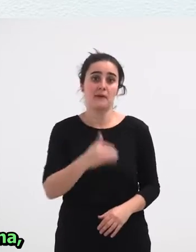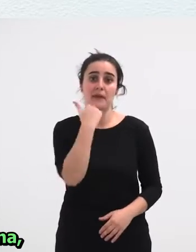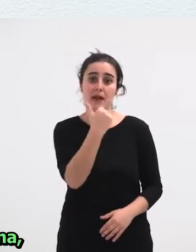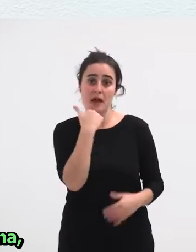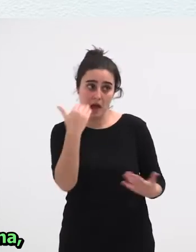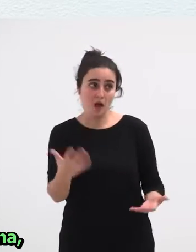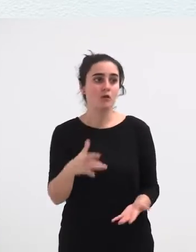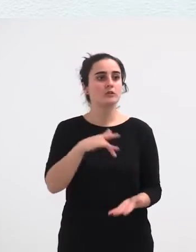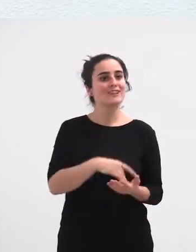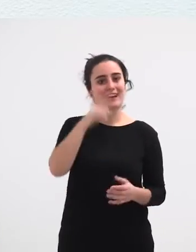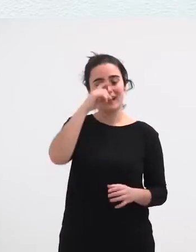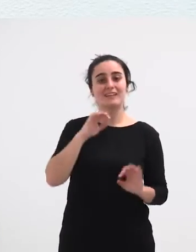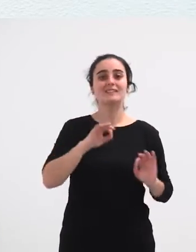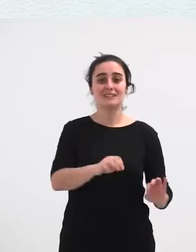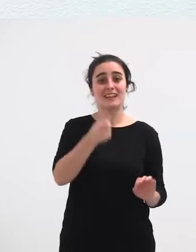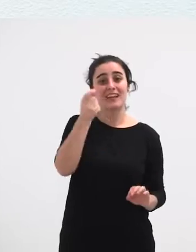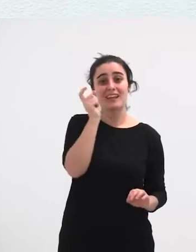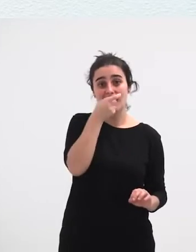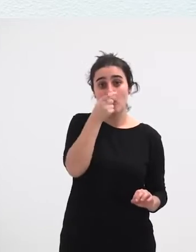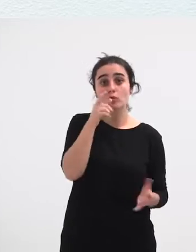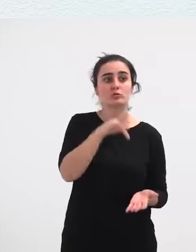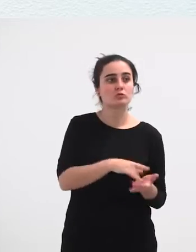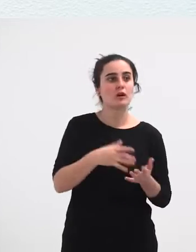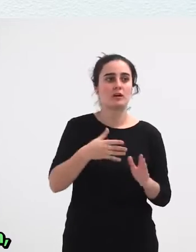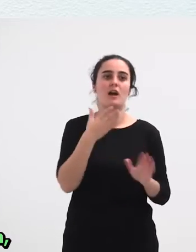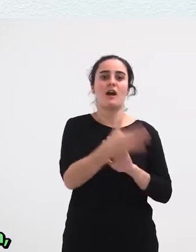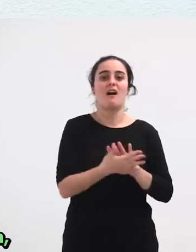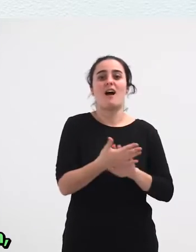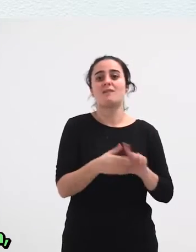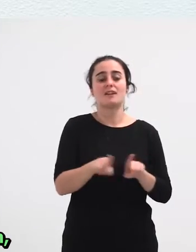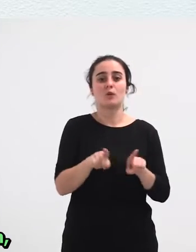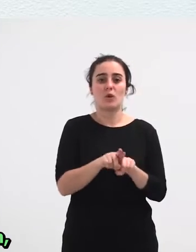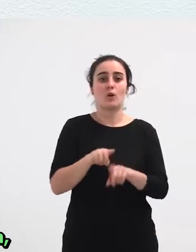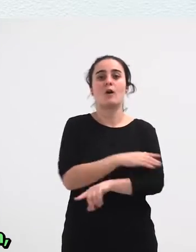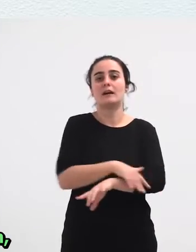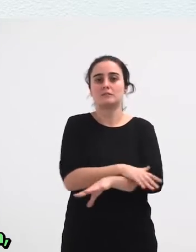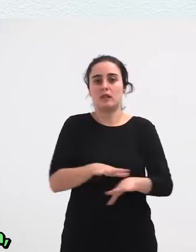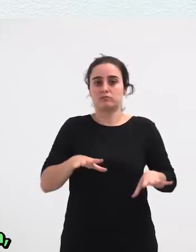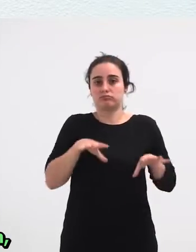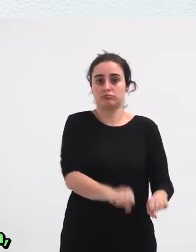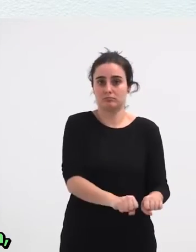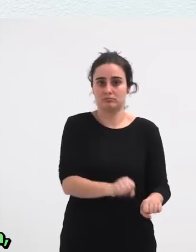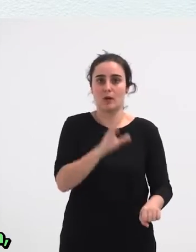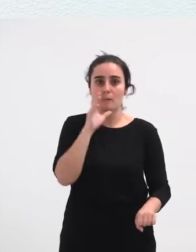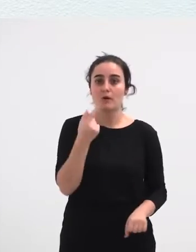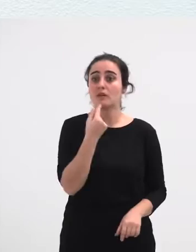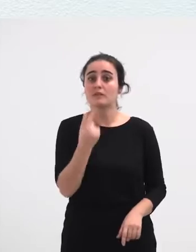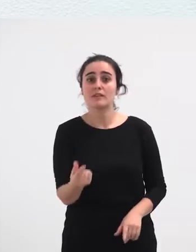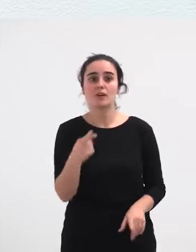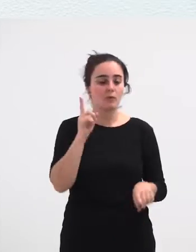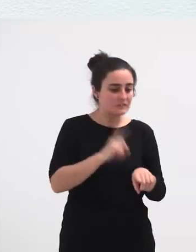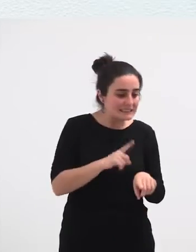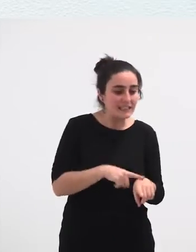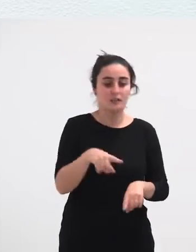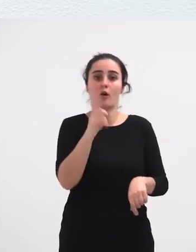Artan Bertan Gertatzen Dena Ironen Ezagutzen Dute Estatu Kolpearen Urtea Zer Eta Emakumeak Joantziran Esandako Tokian Eta Esandako Orduan